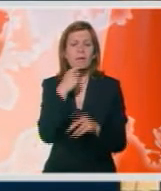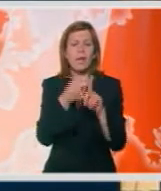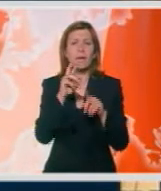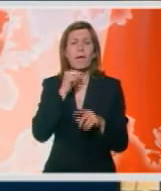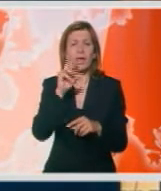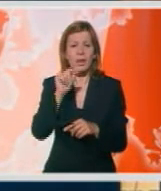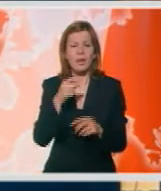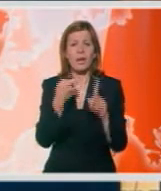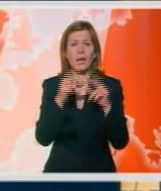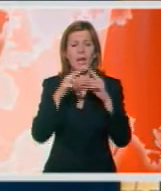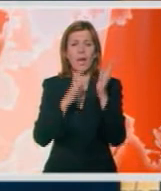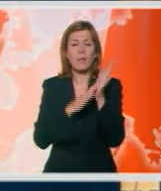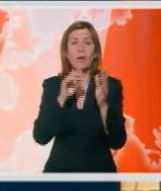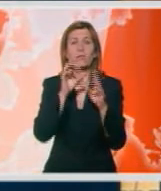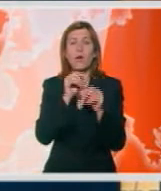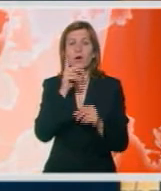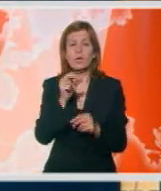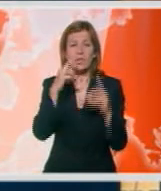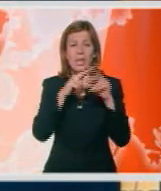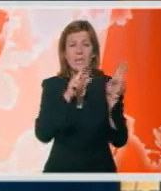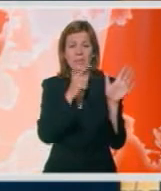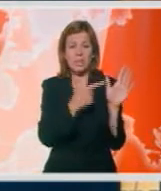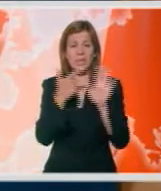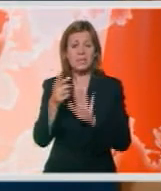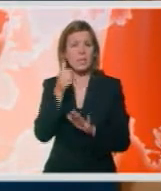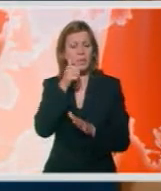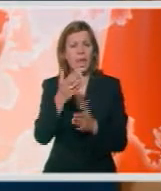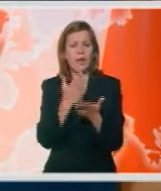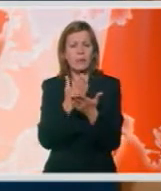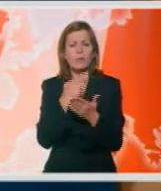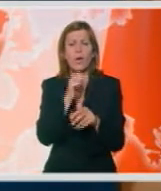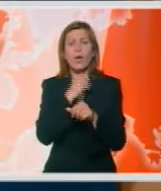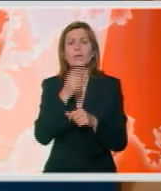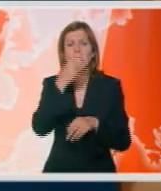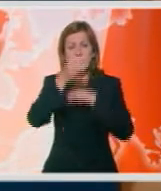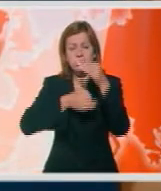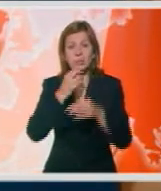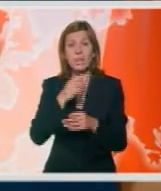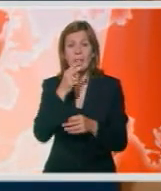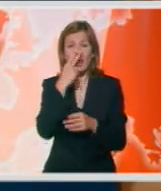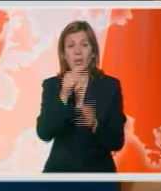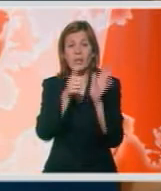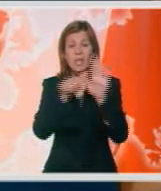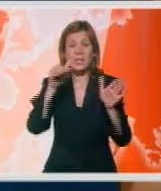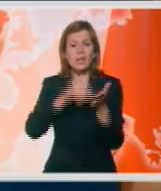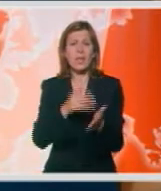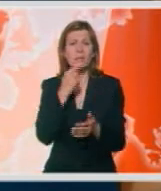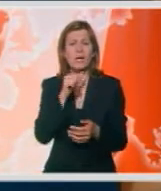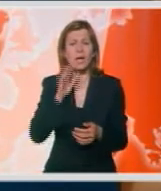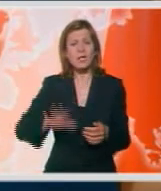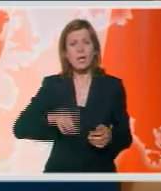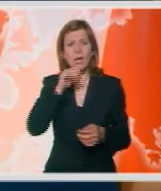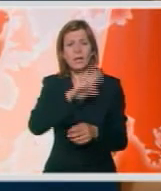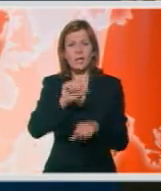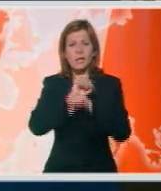Na suđenju koje je trajalo 77 dana, dač je priznao da je nadgledao mučenja i ubijstva oko 16.000 muškaraca, žene i dece